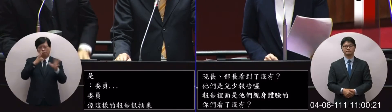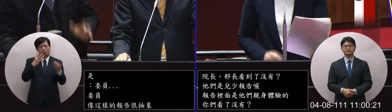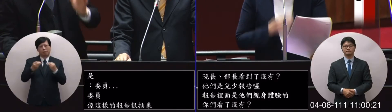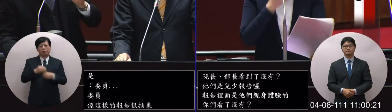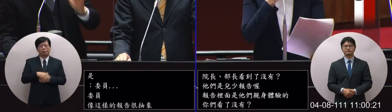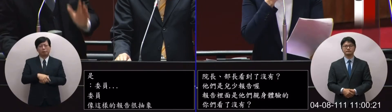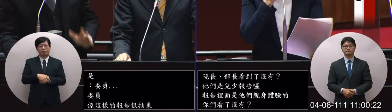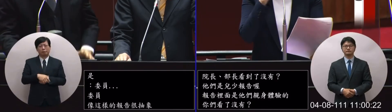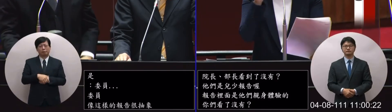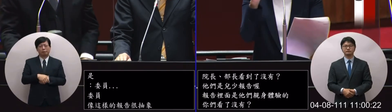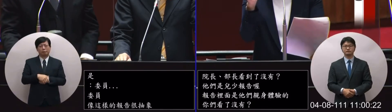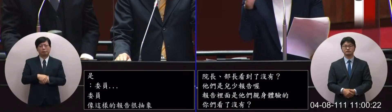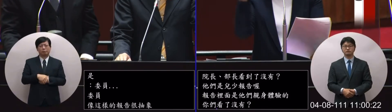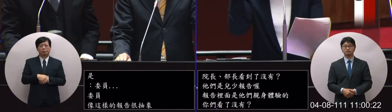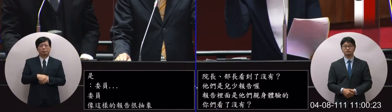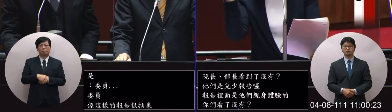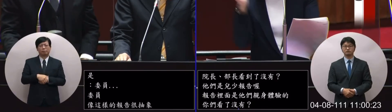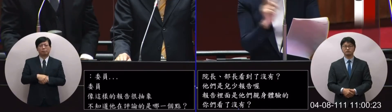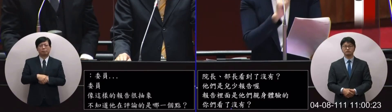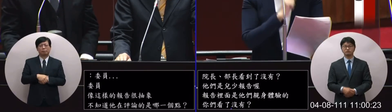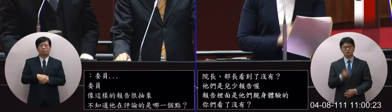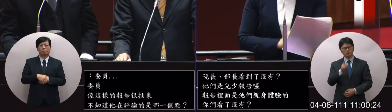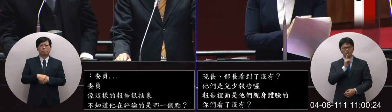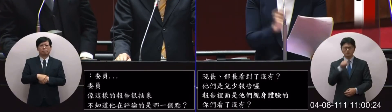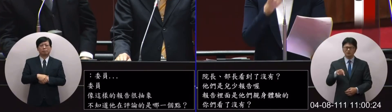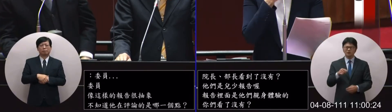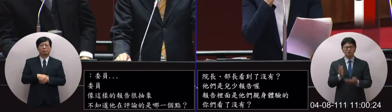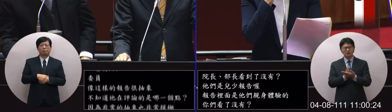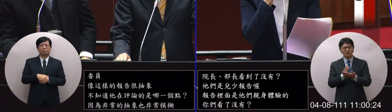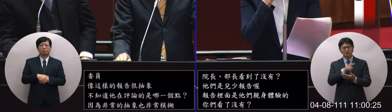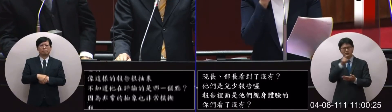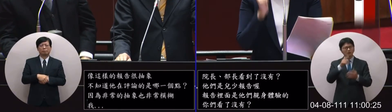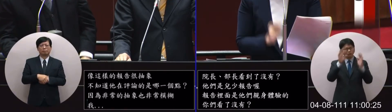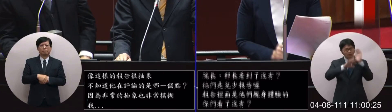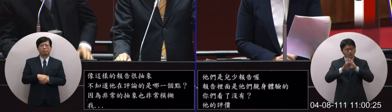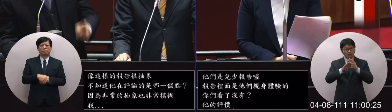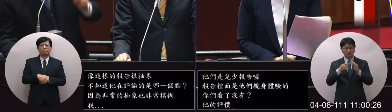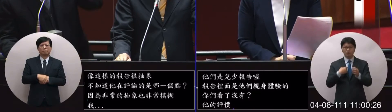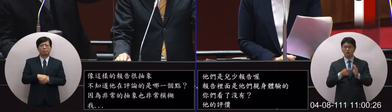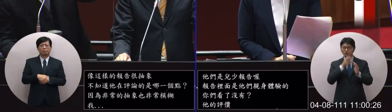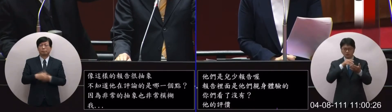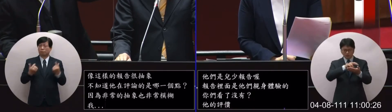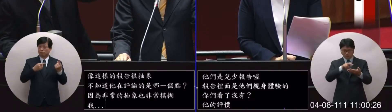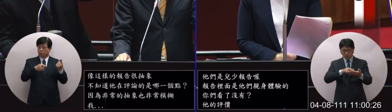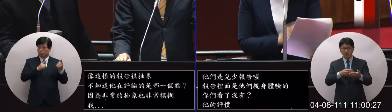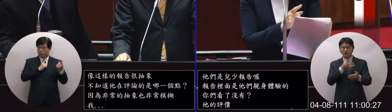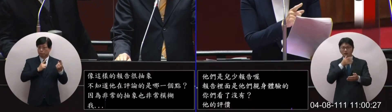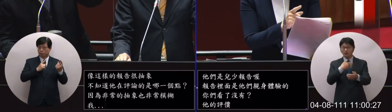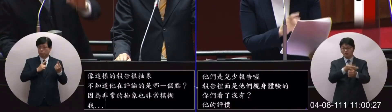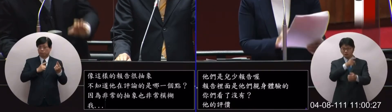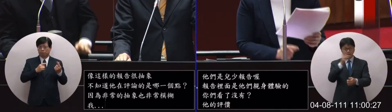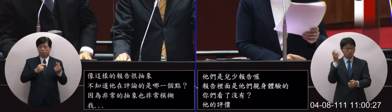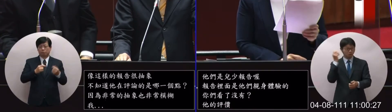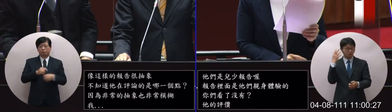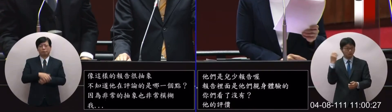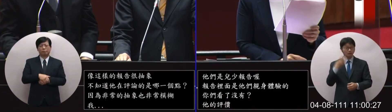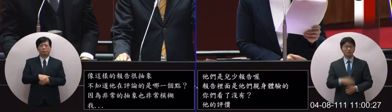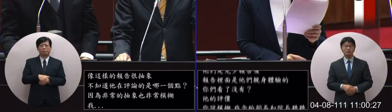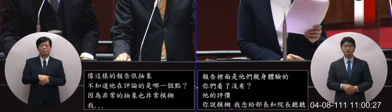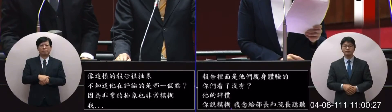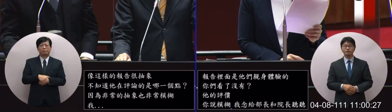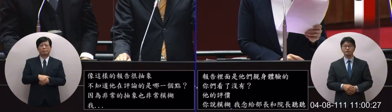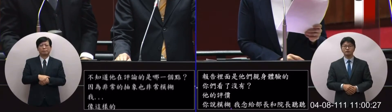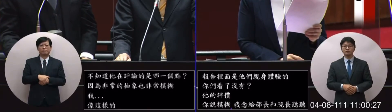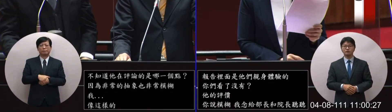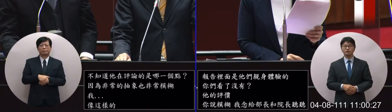他的評價你說模糊我念給部長跟院長你們聽像這樣的他的評價說一